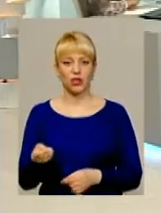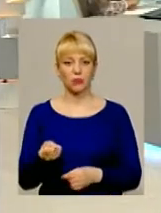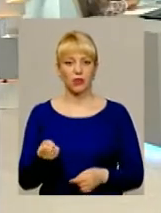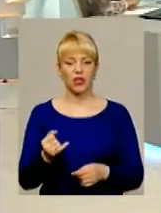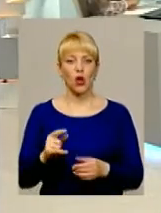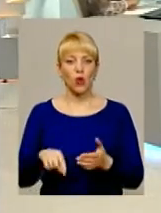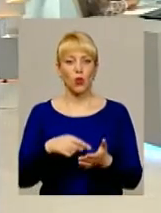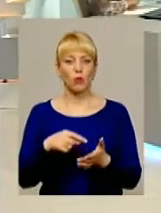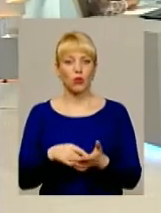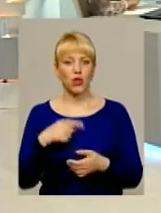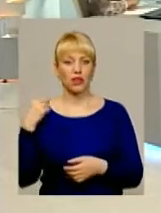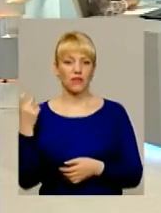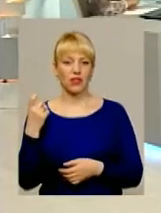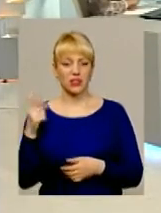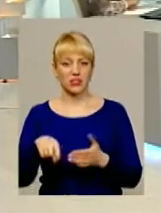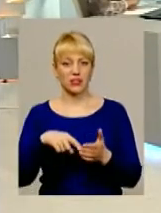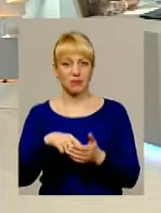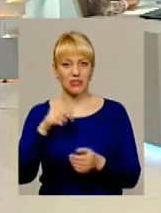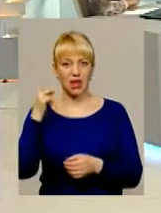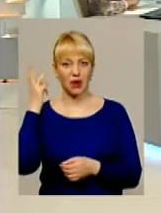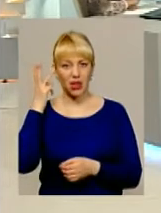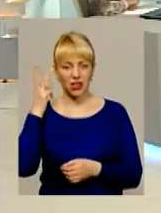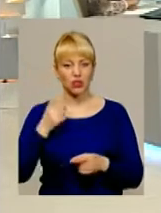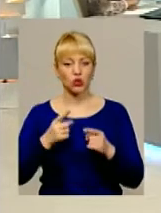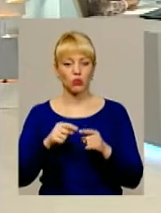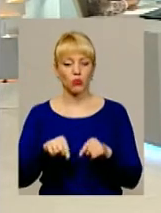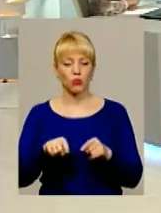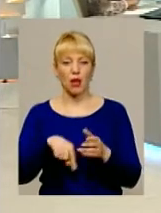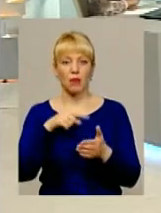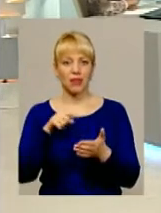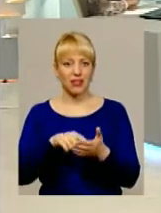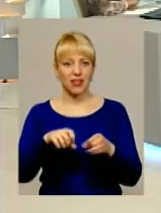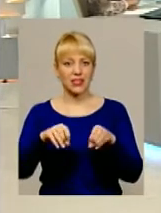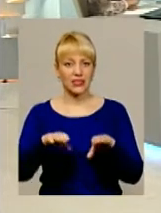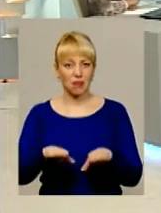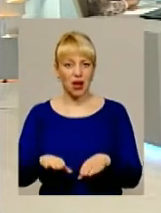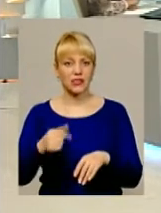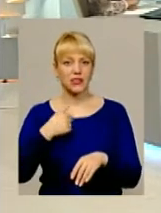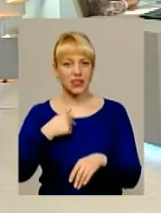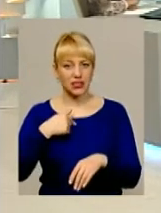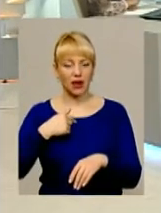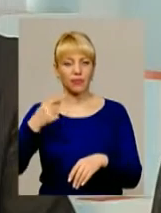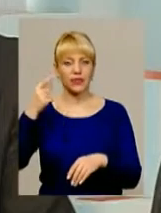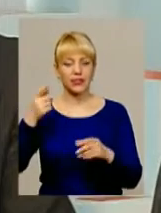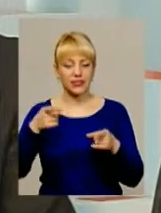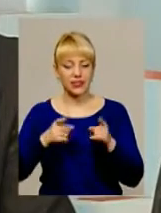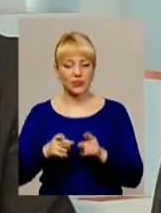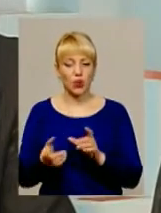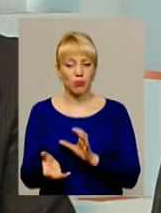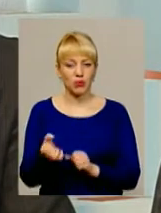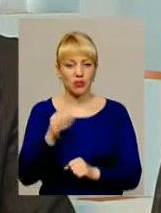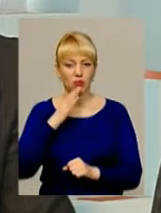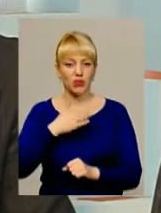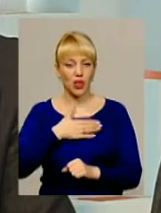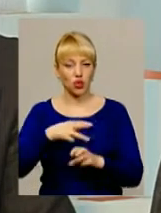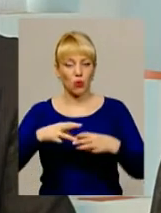комунальній власності міста Хмельницького. Тому тут питання знімається, і я дійсно підтримую нашого міністра, що не